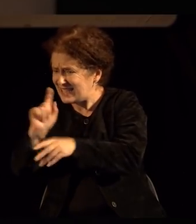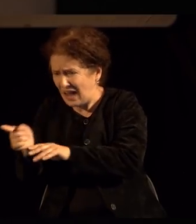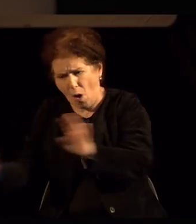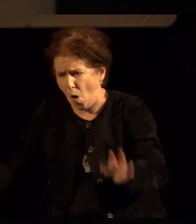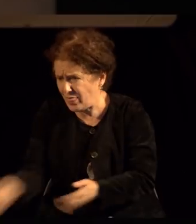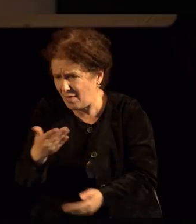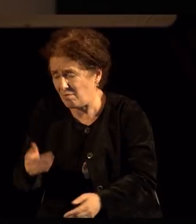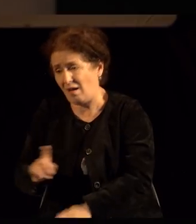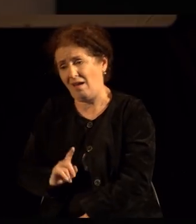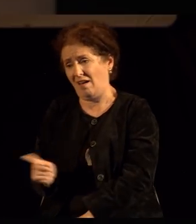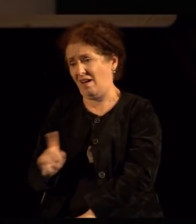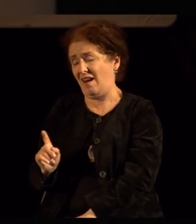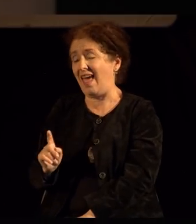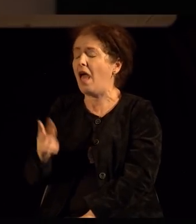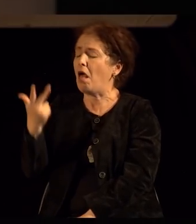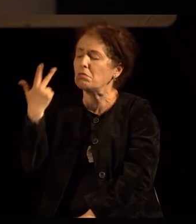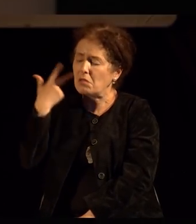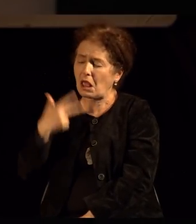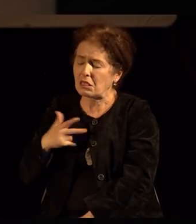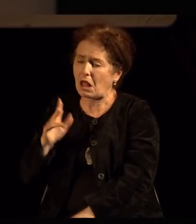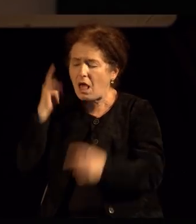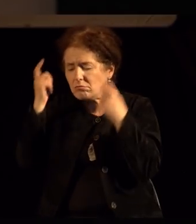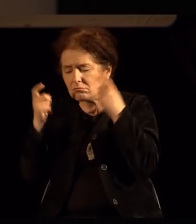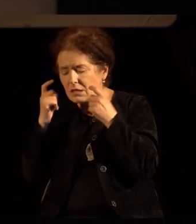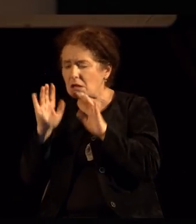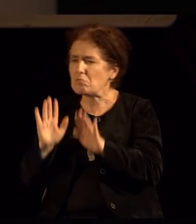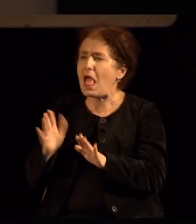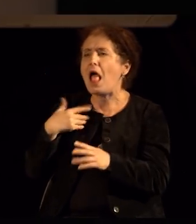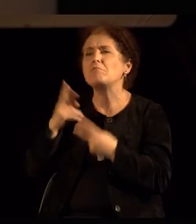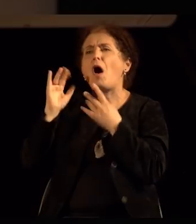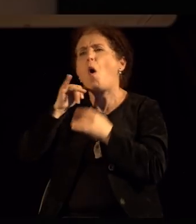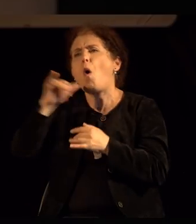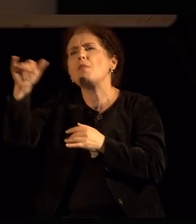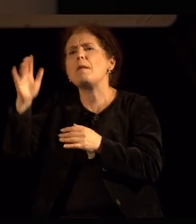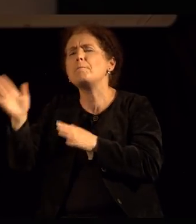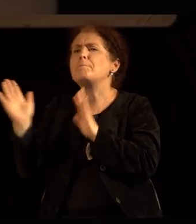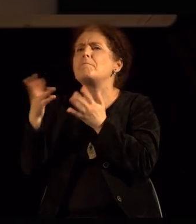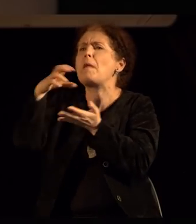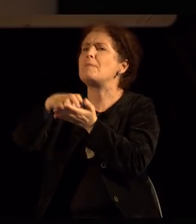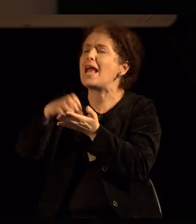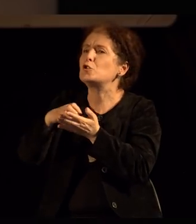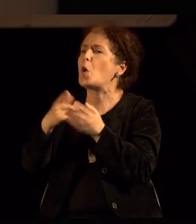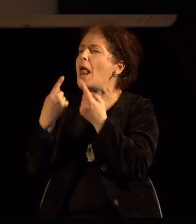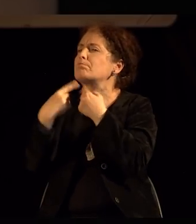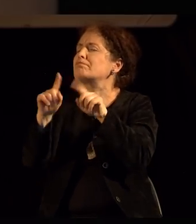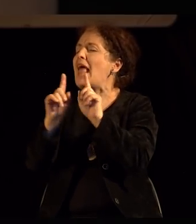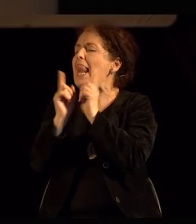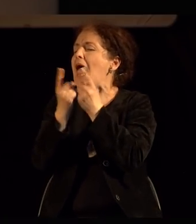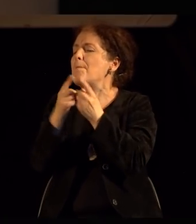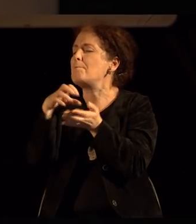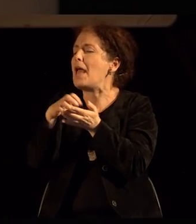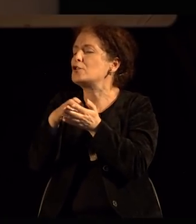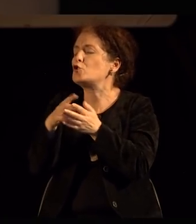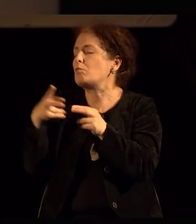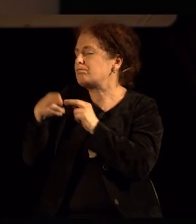а зашто не мислиме три дена да отидеме некаде, да се изолираме, да се